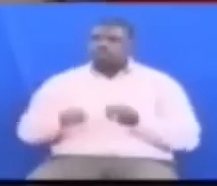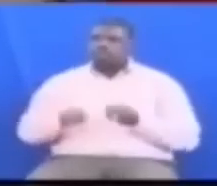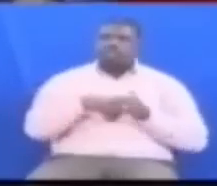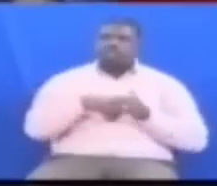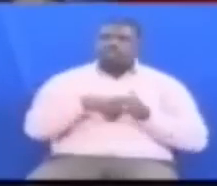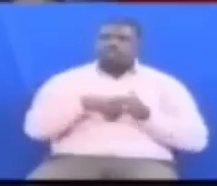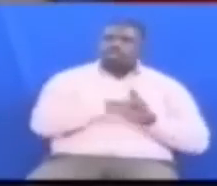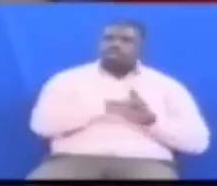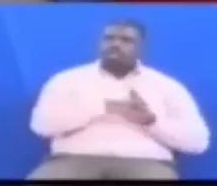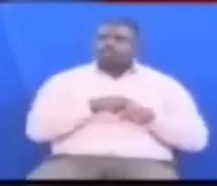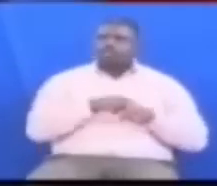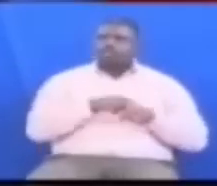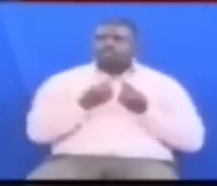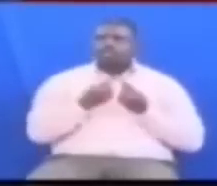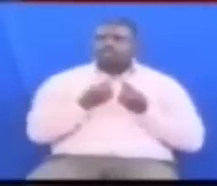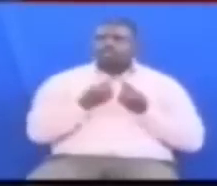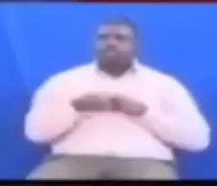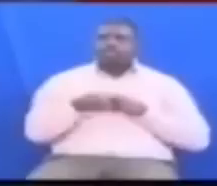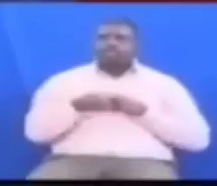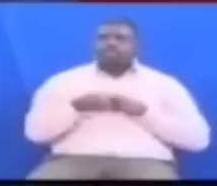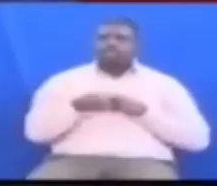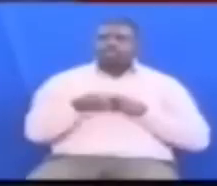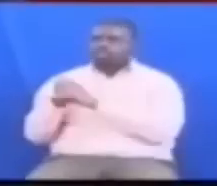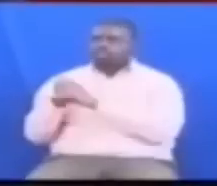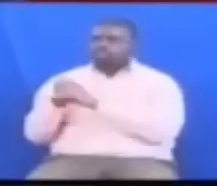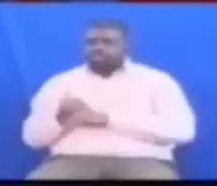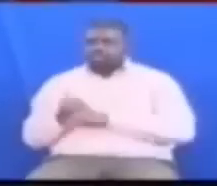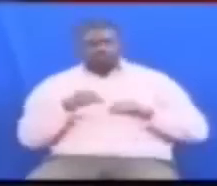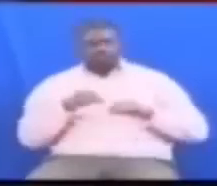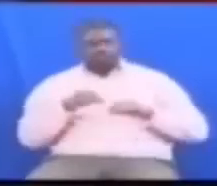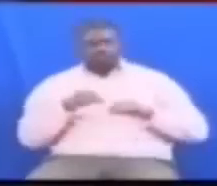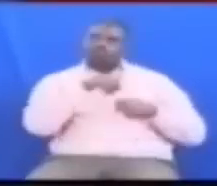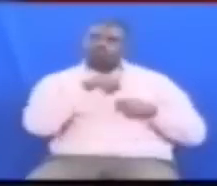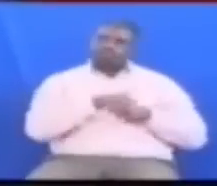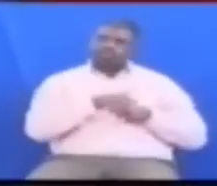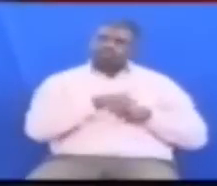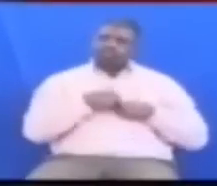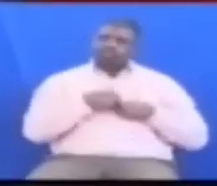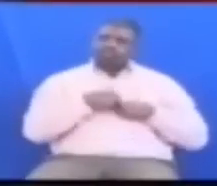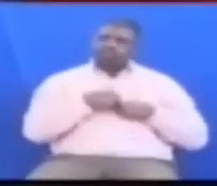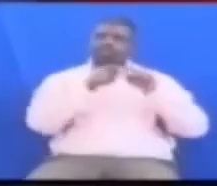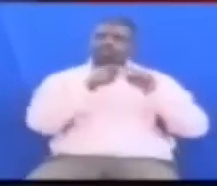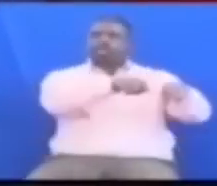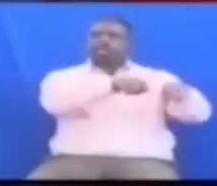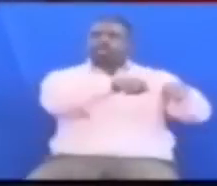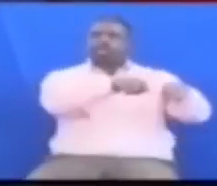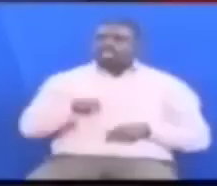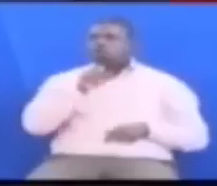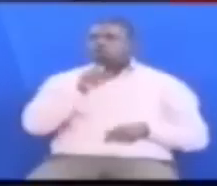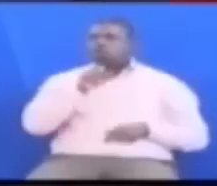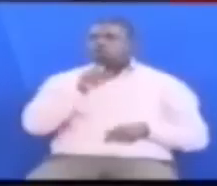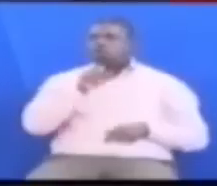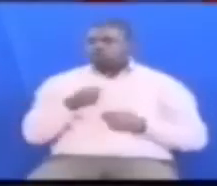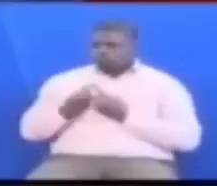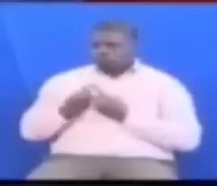Wakati sunasema nchi yetu nchi akidemukwasia Na nchi ya vyama vingi Na minu wakati yo nilienda pale nangurue Kuzungumza na mtendaji